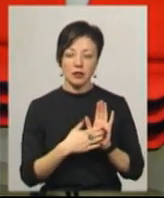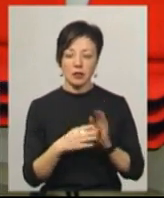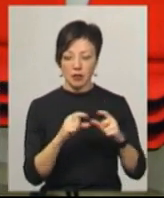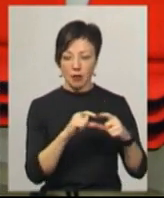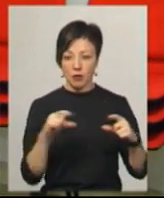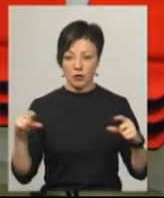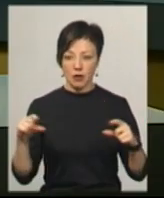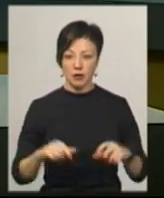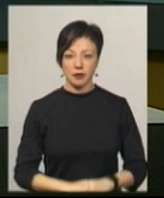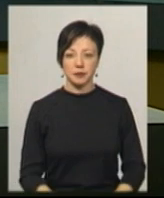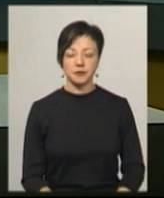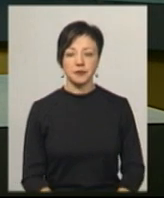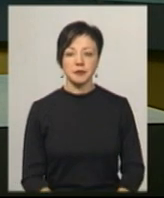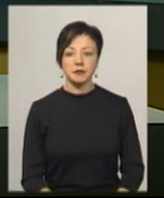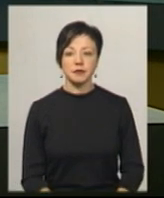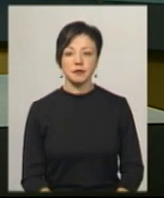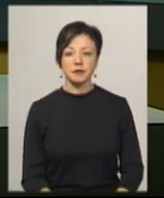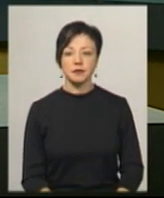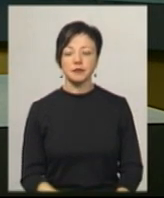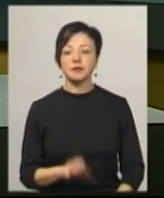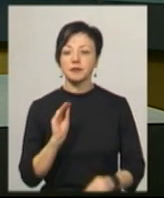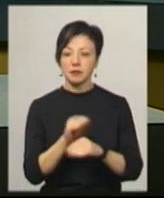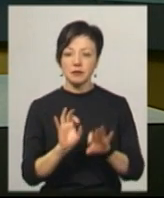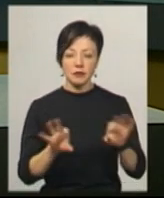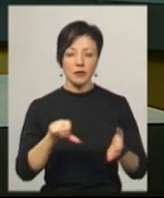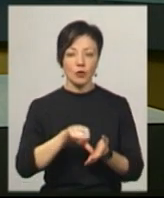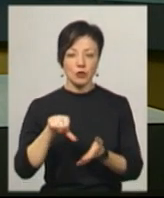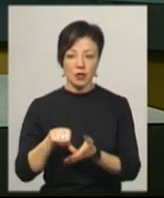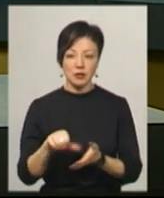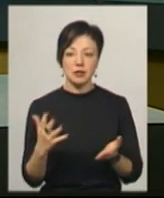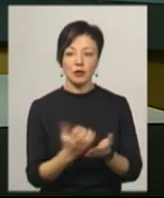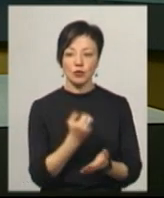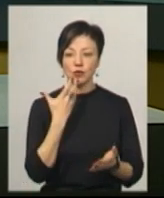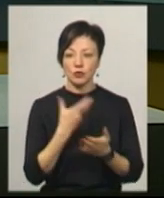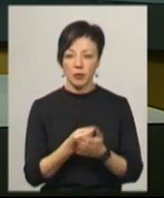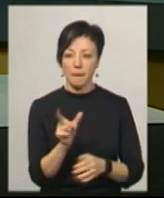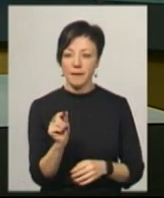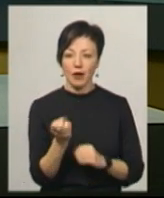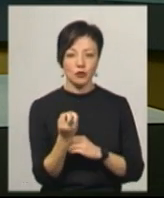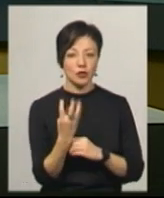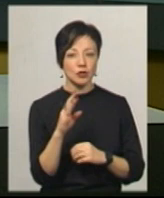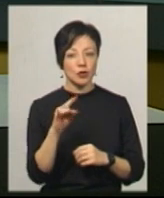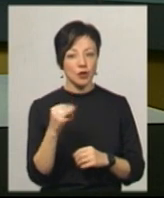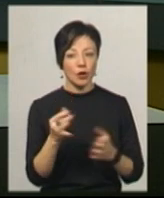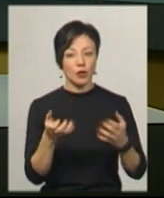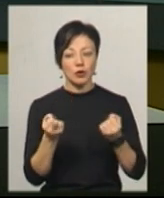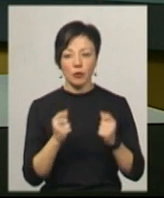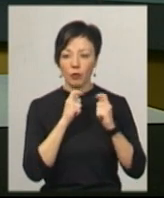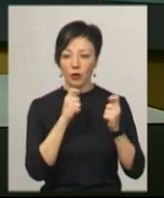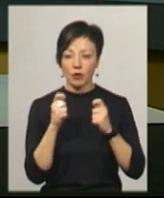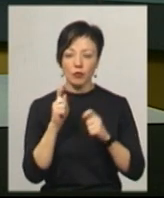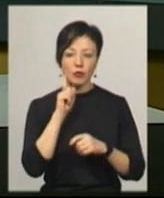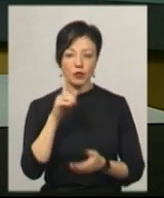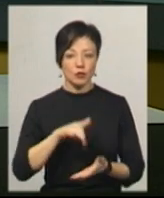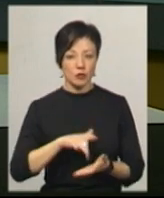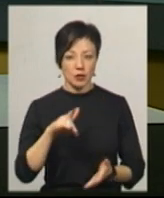посиланням. Марина Шкроба додає, учасники, які знайдуть собі пару, 14 лютого отримують подарунки у